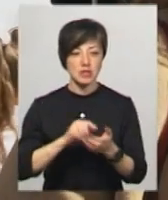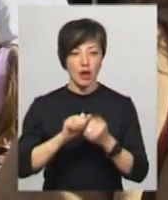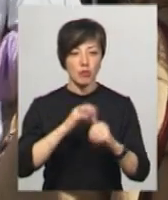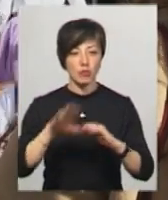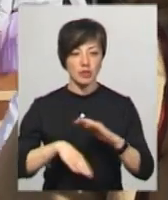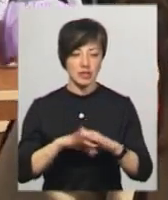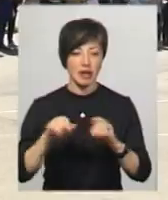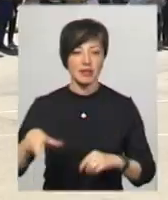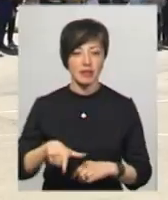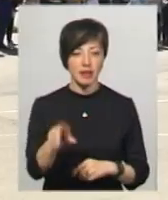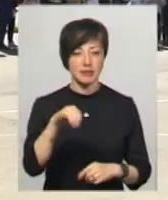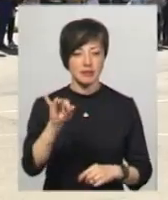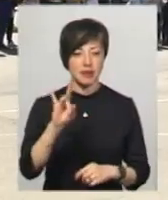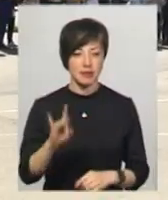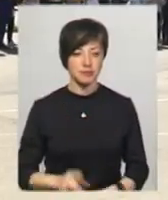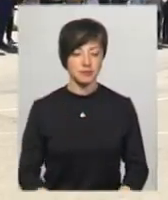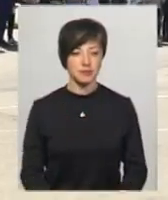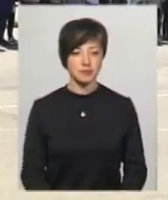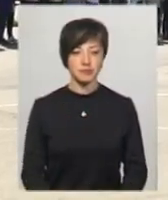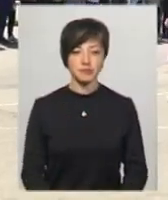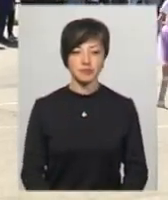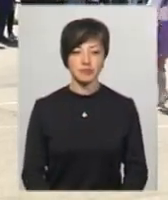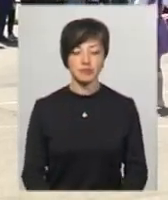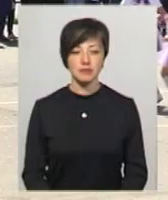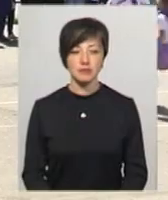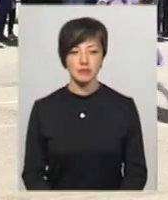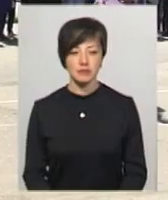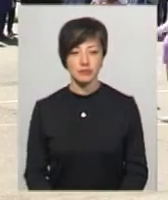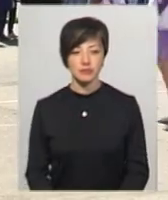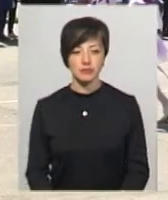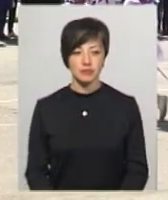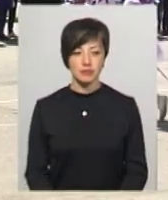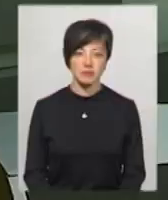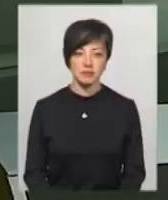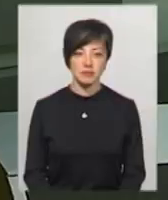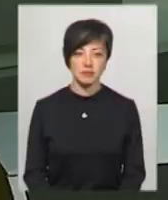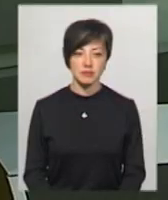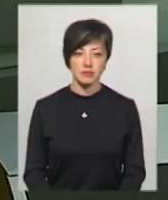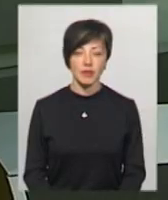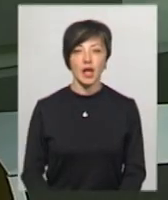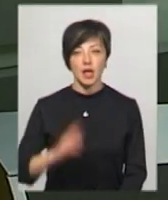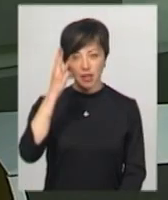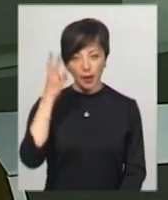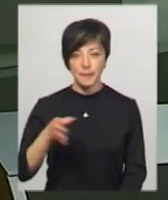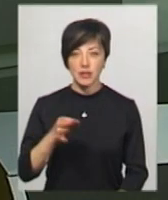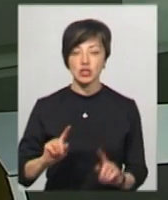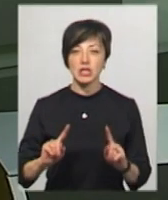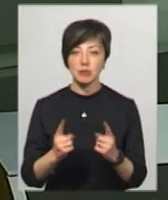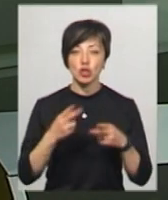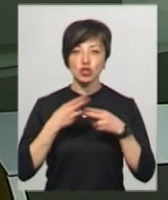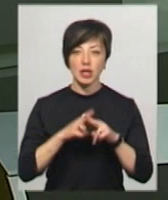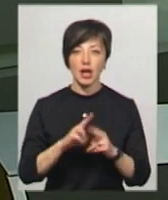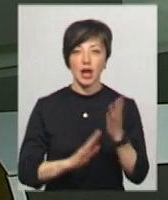'янець-Подільський та Надністер». Тетяна Ворожцова, Дем'ян Цегольник, новини Поділля, Центр. На Хмельниччині затримали